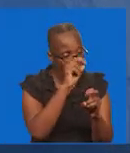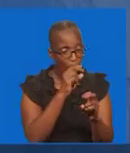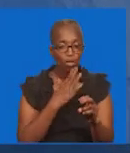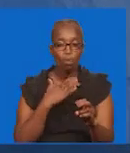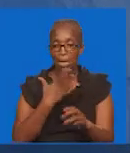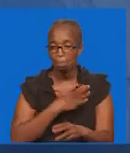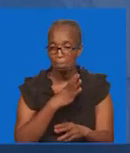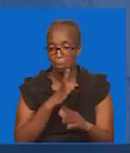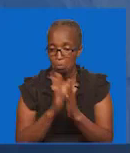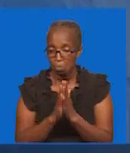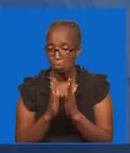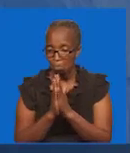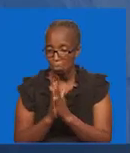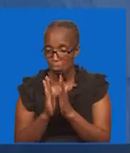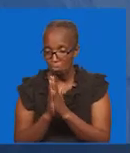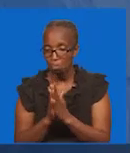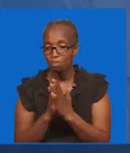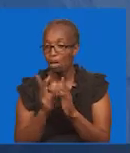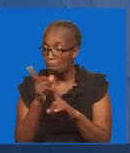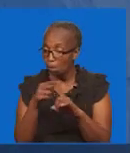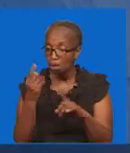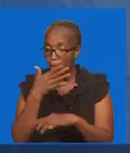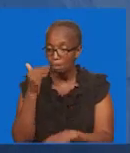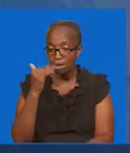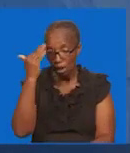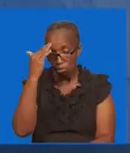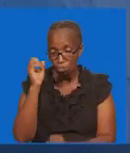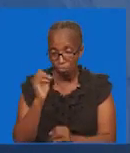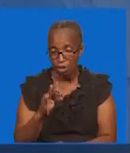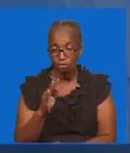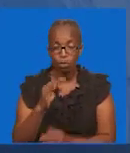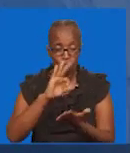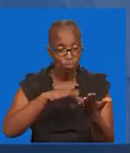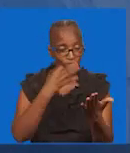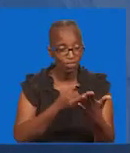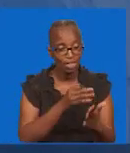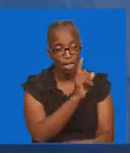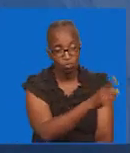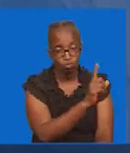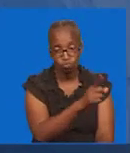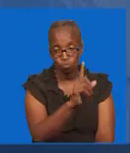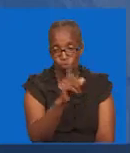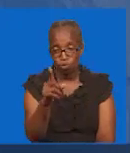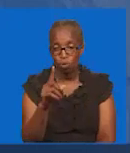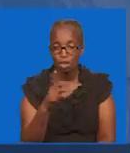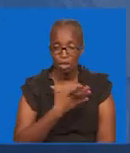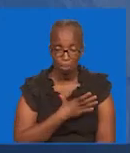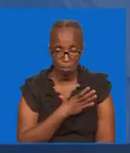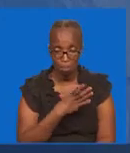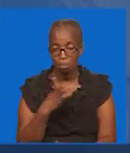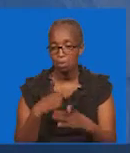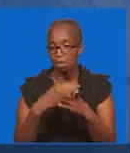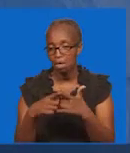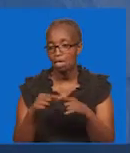Tukizo mbele zake mwenyezi mungu Lakini nataka uelewe ya kwamba Kama utafunga macho Kama utakosa kuwapea onyo Wetu wa